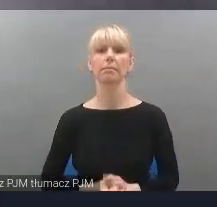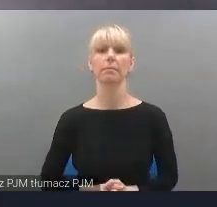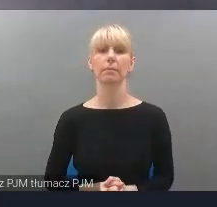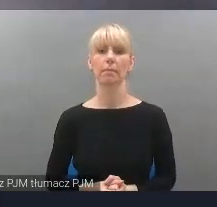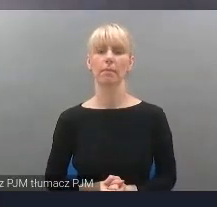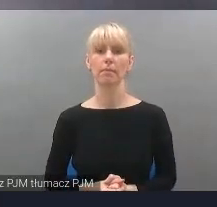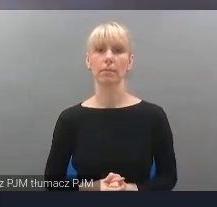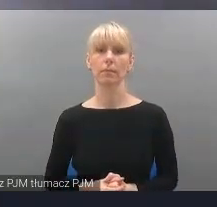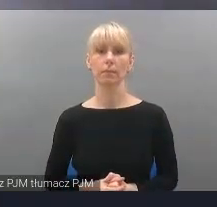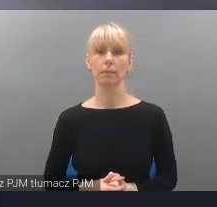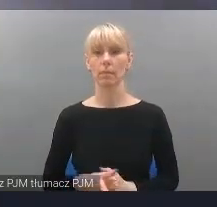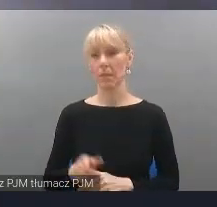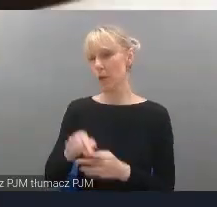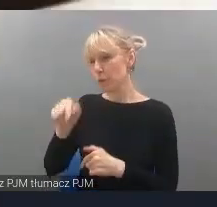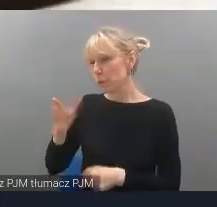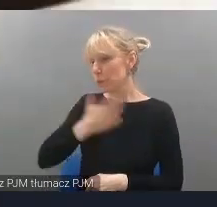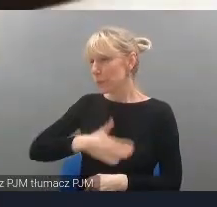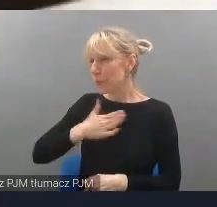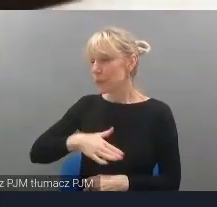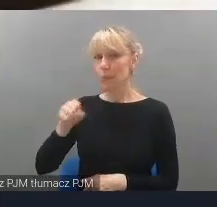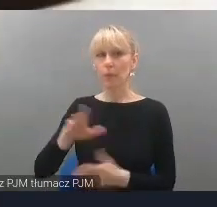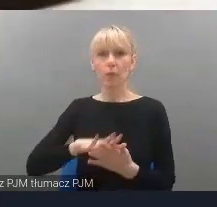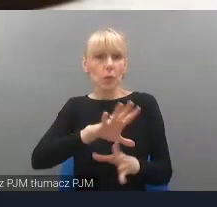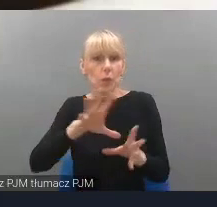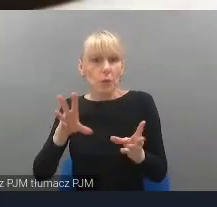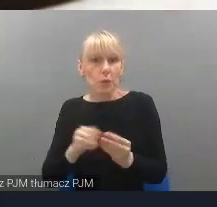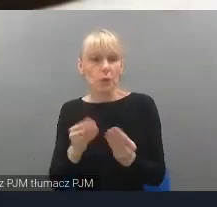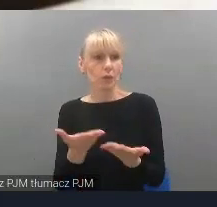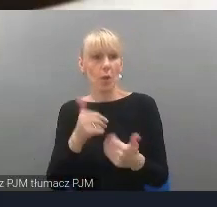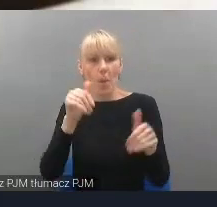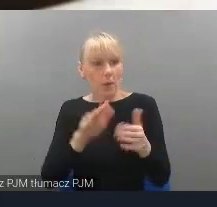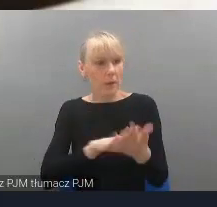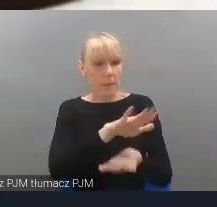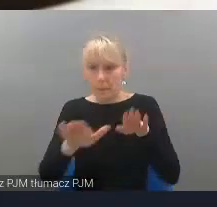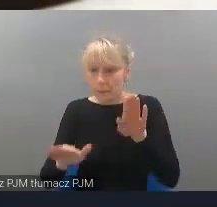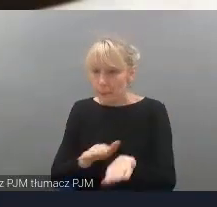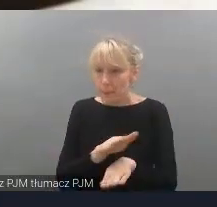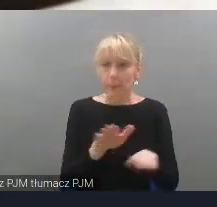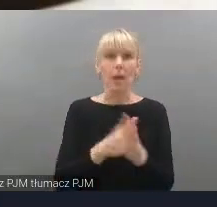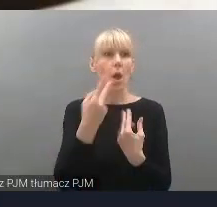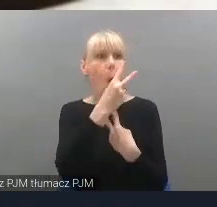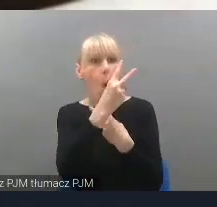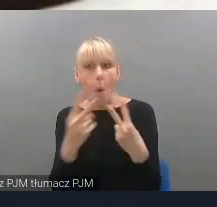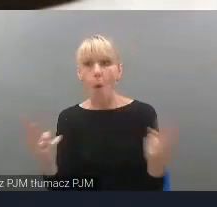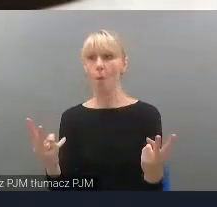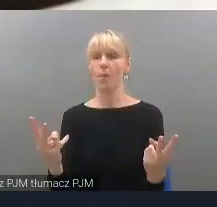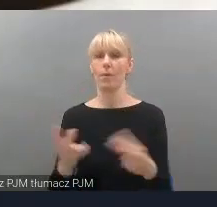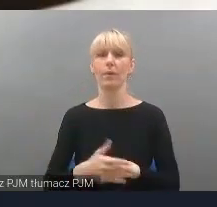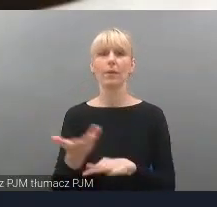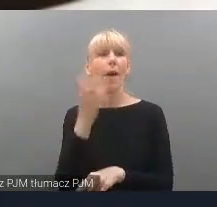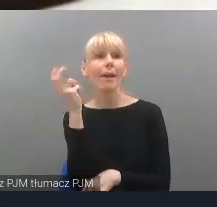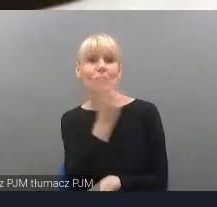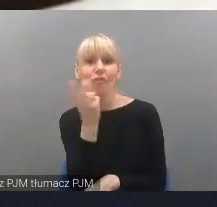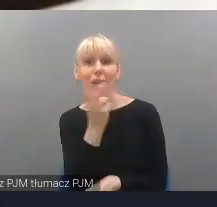Tutaj mi się bardzo podoba. Tutaj jest naprawdę wszystko, że można dotknąć, można po prostu obejrzeć. Ciekawe,